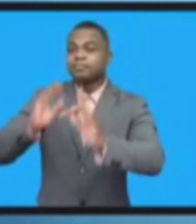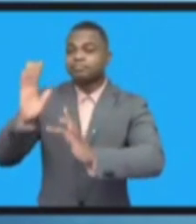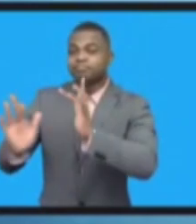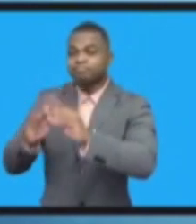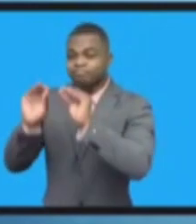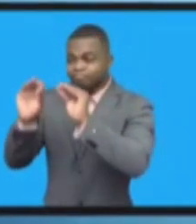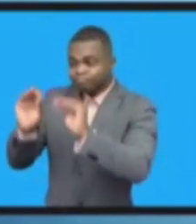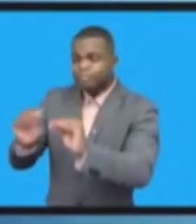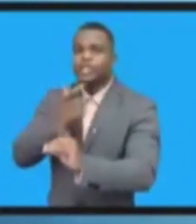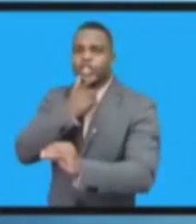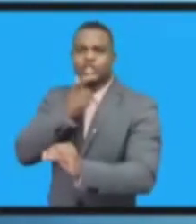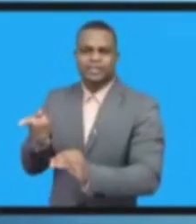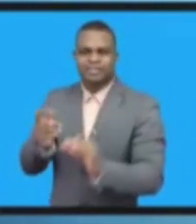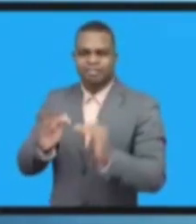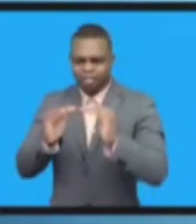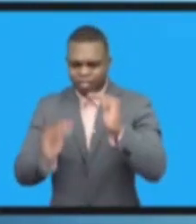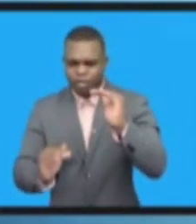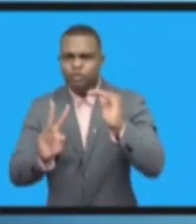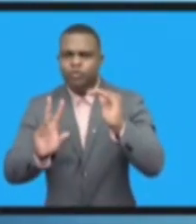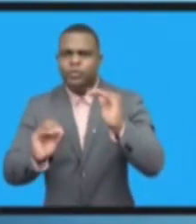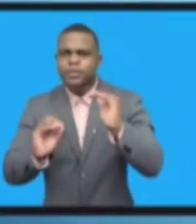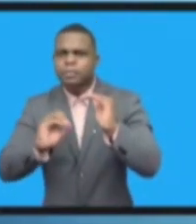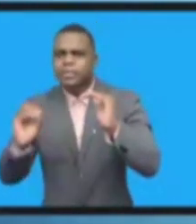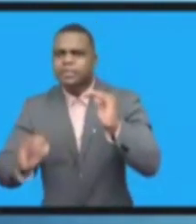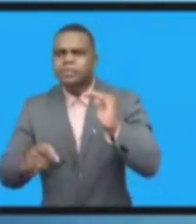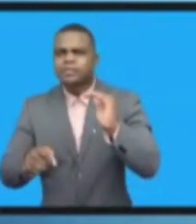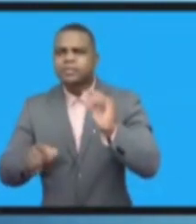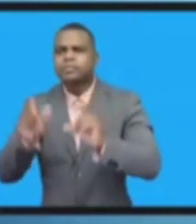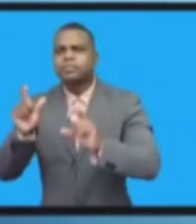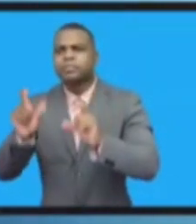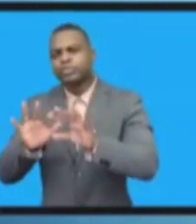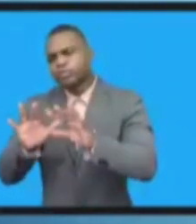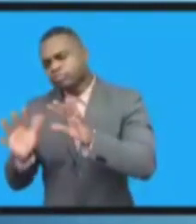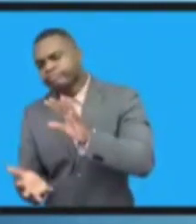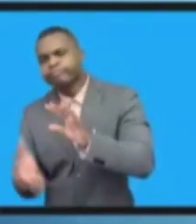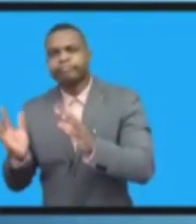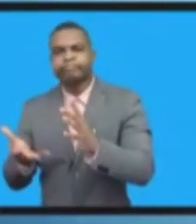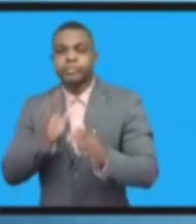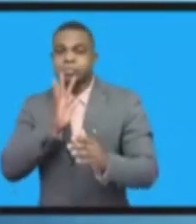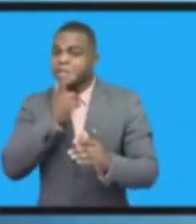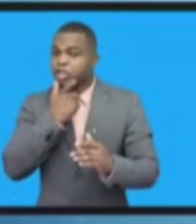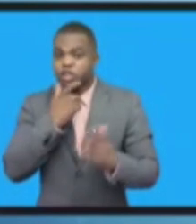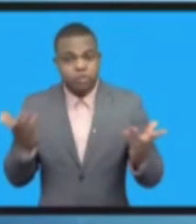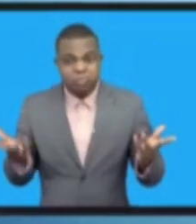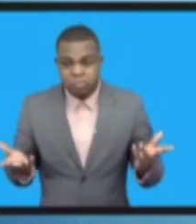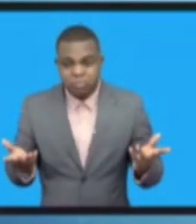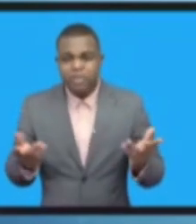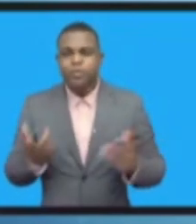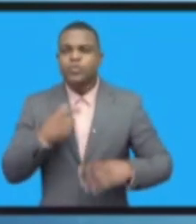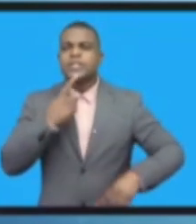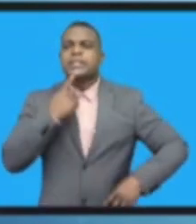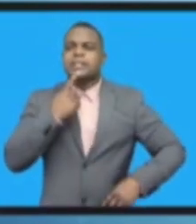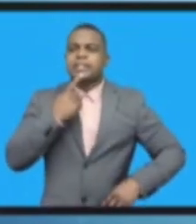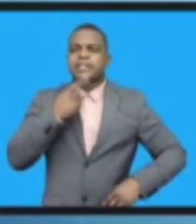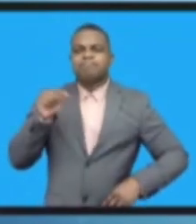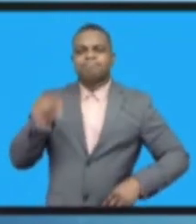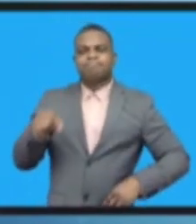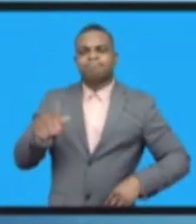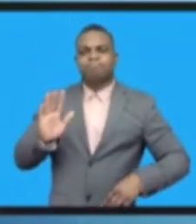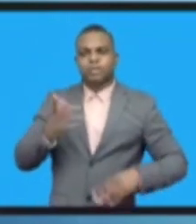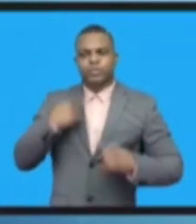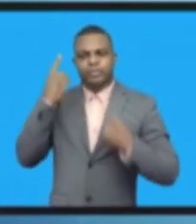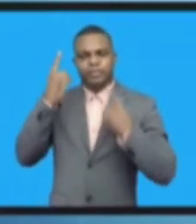20% всех людей в мире говорят на английском. Наша следующая проблема в интернете – это сделать интернет